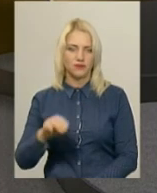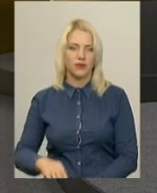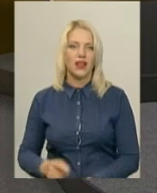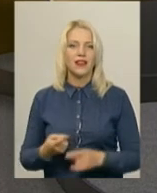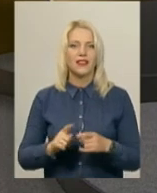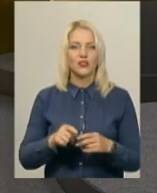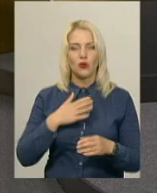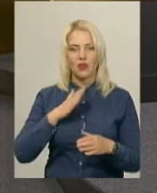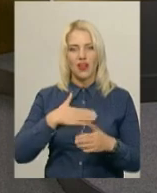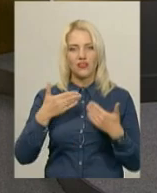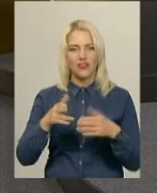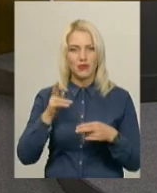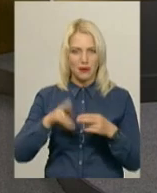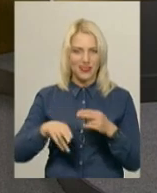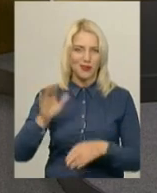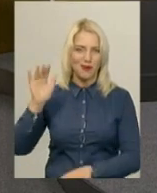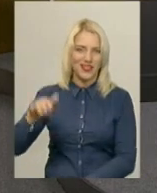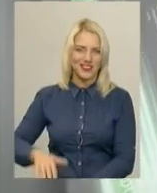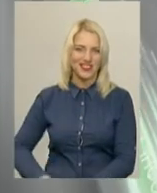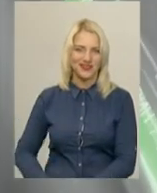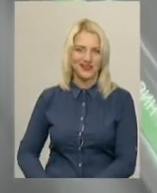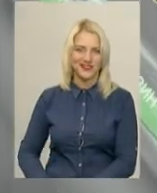На цьому наш випуск завершено. До побачення.